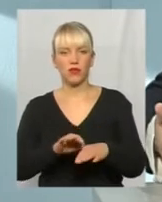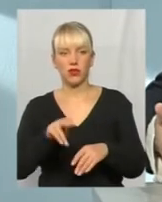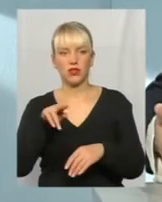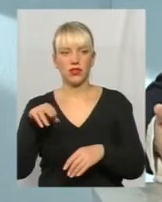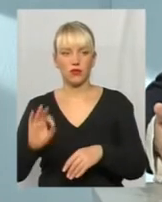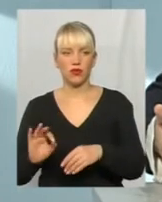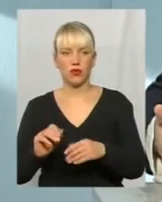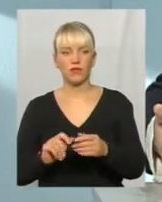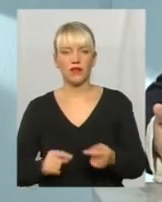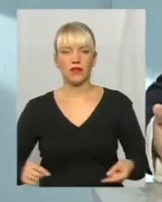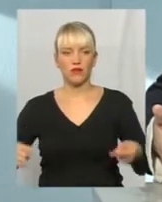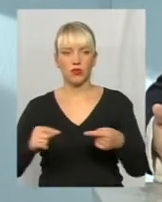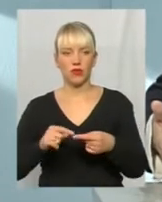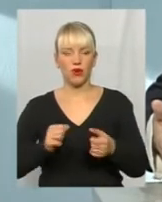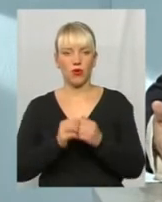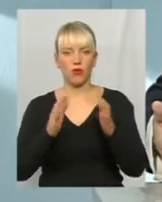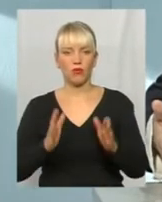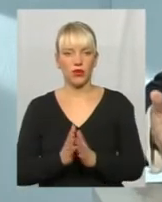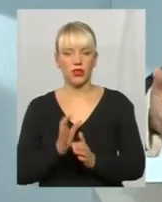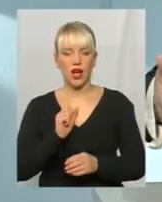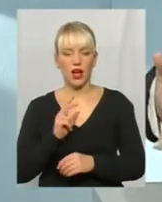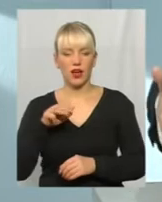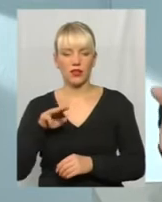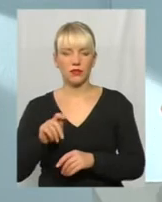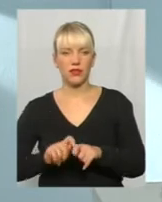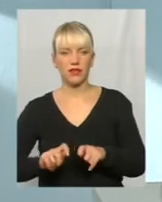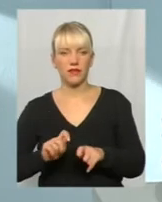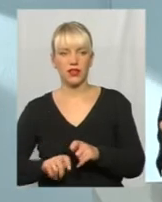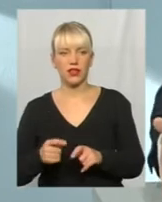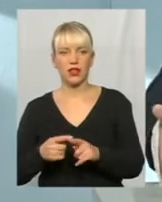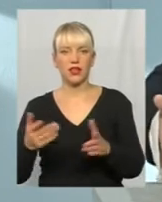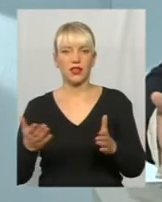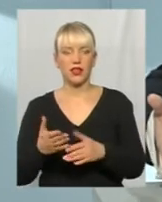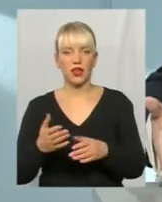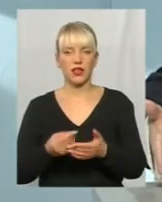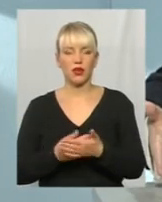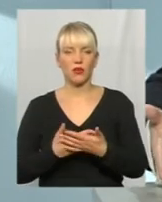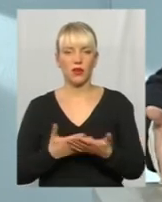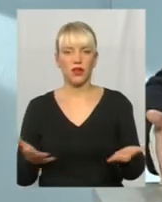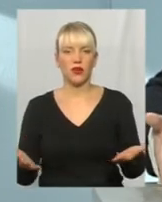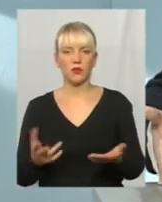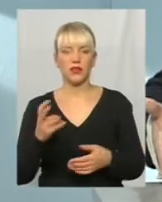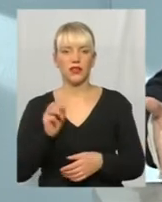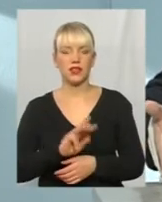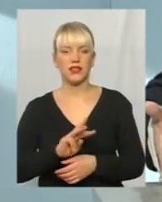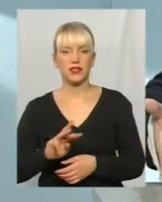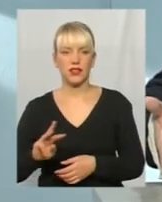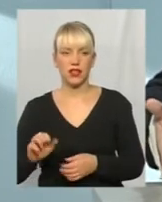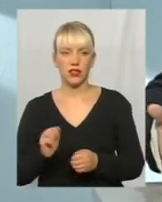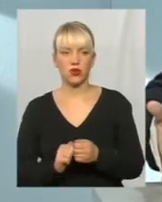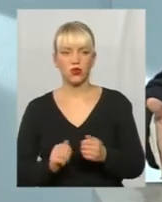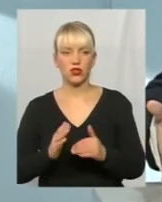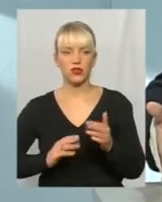відповідному комплексному акту перевірки, який оприлюднений на сайтах кожного